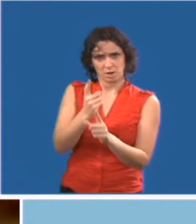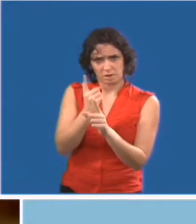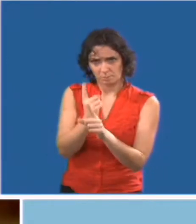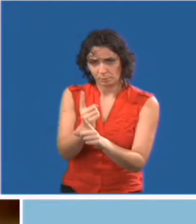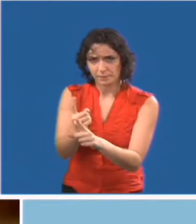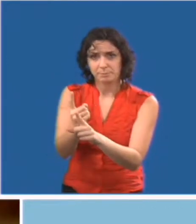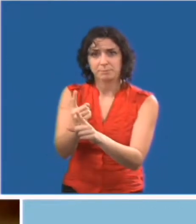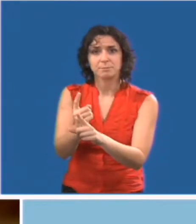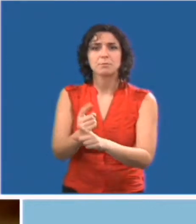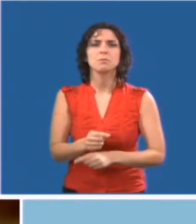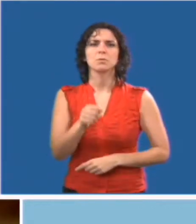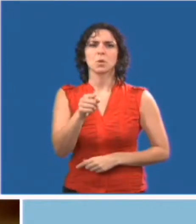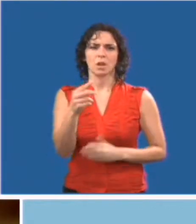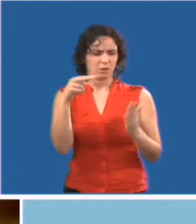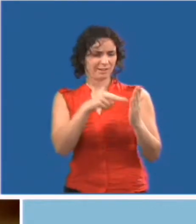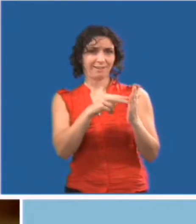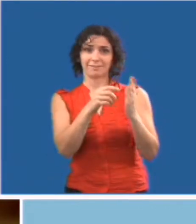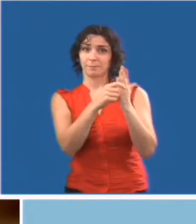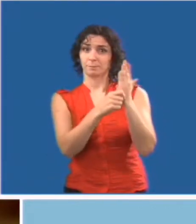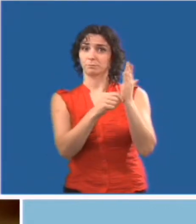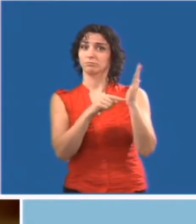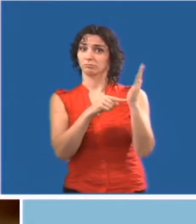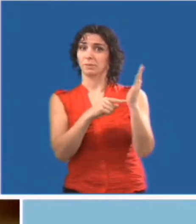Revoyez les notes supplémentaires.